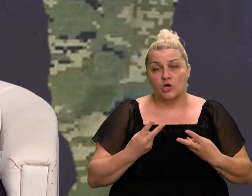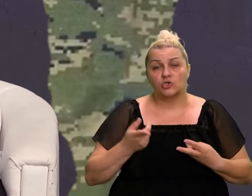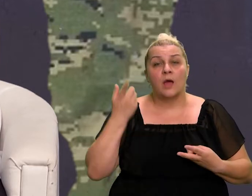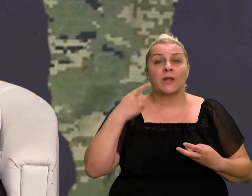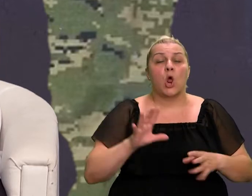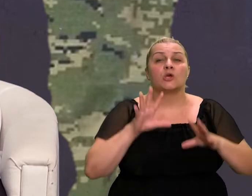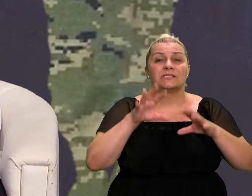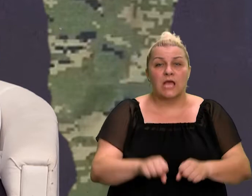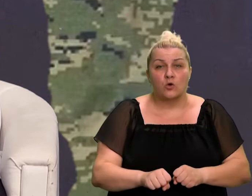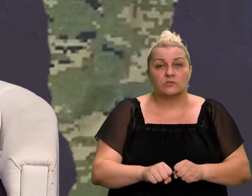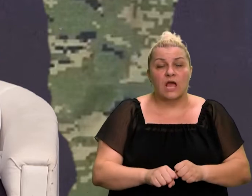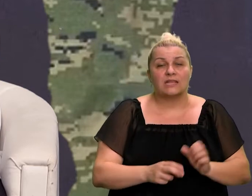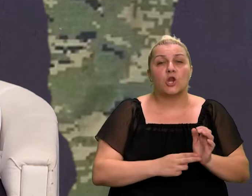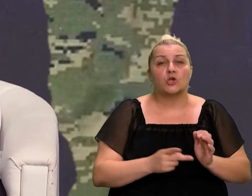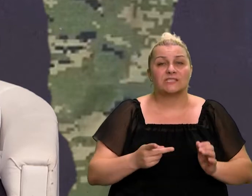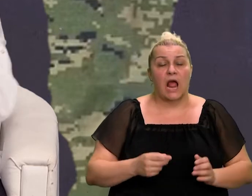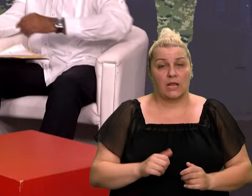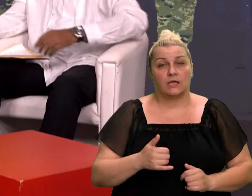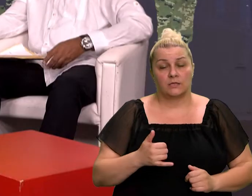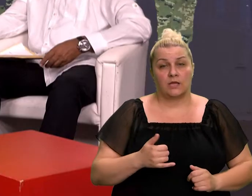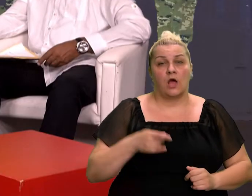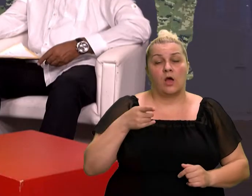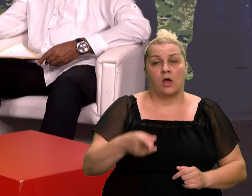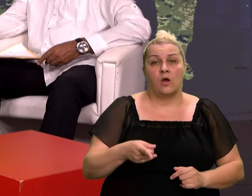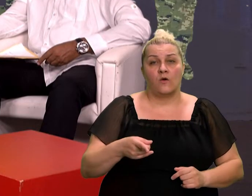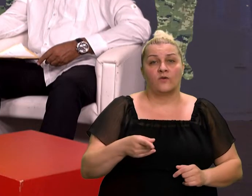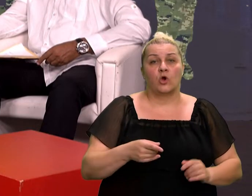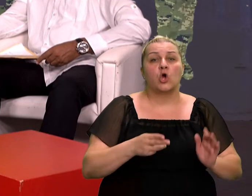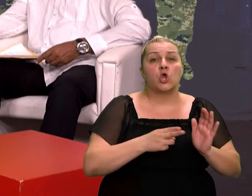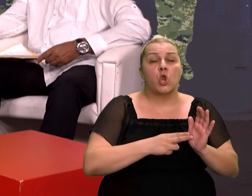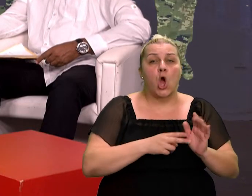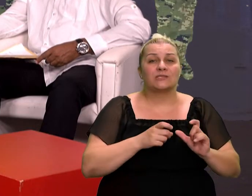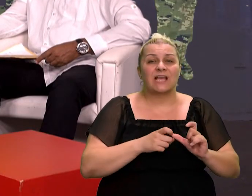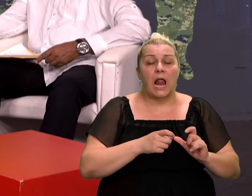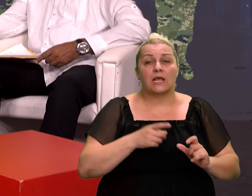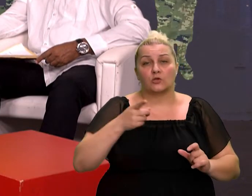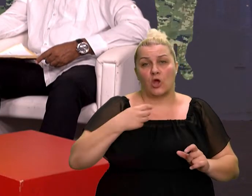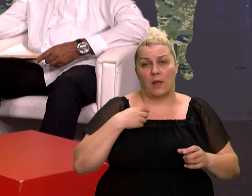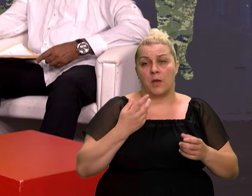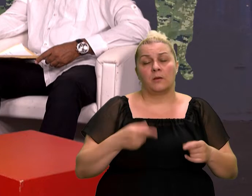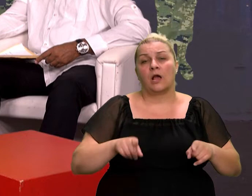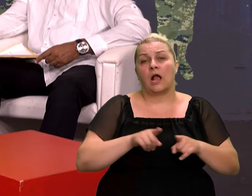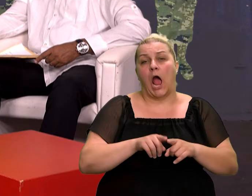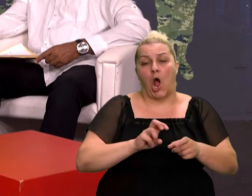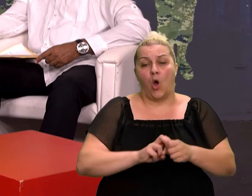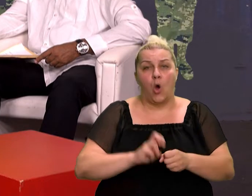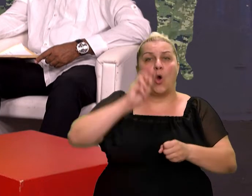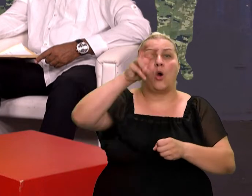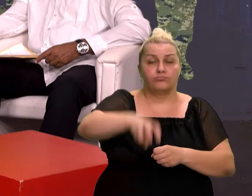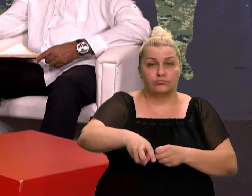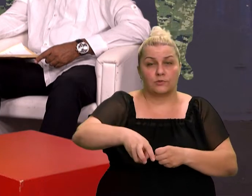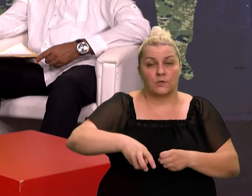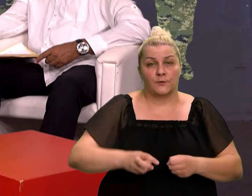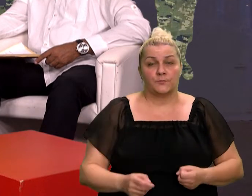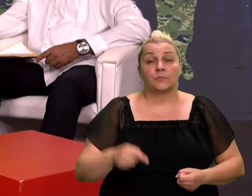za uzimanje noskalika. Pa, sama operacija na noskaliku je bila nama odskočna daska, znači,